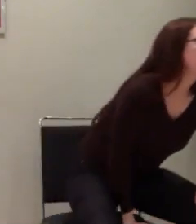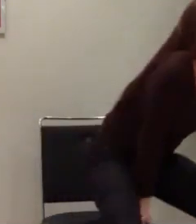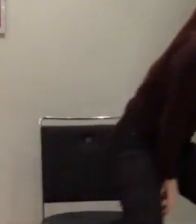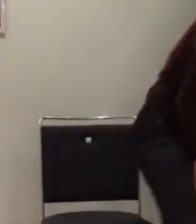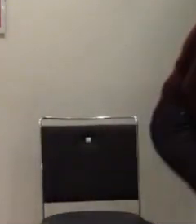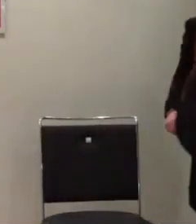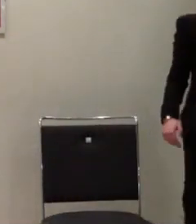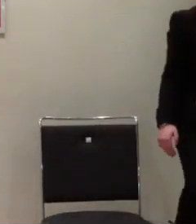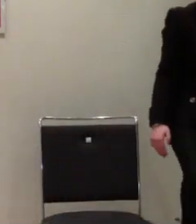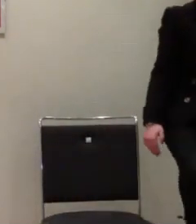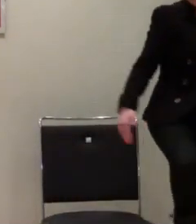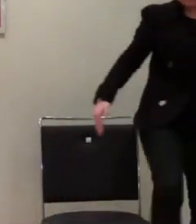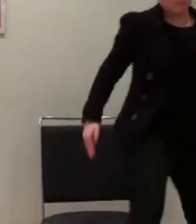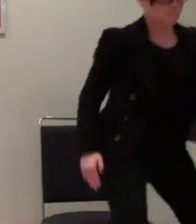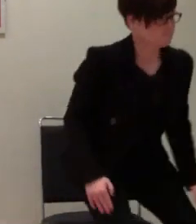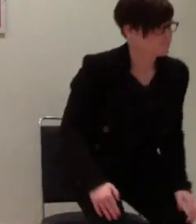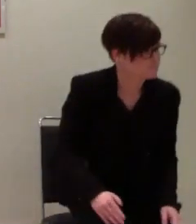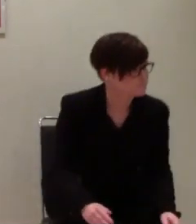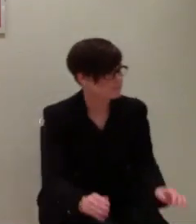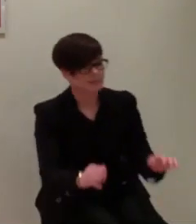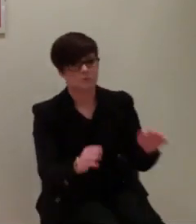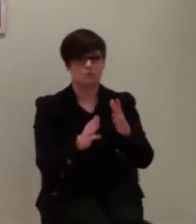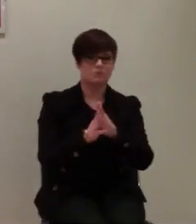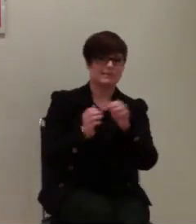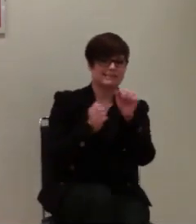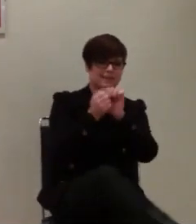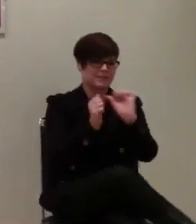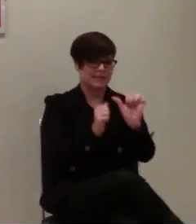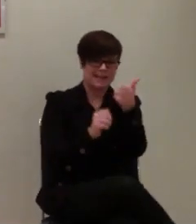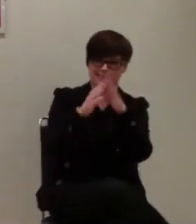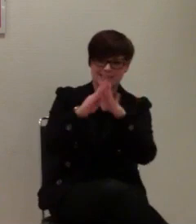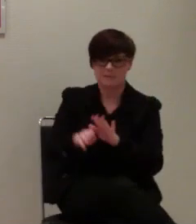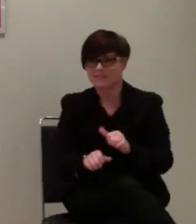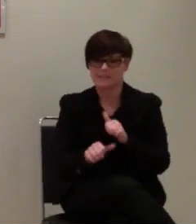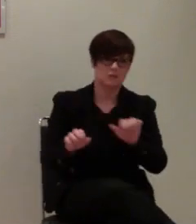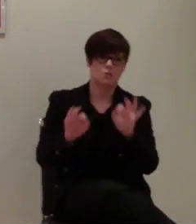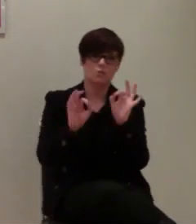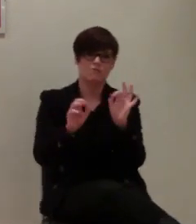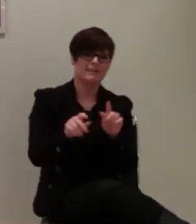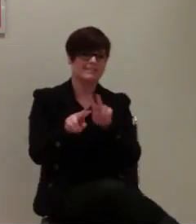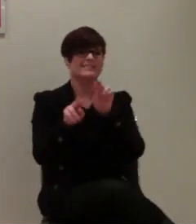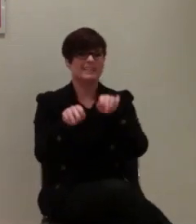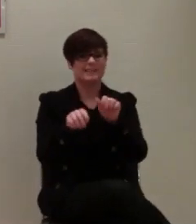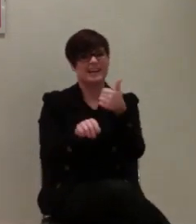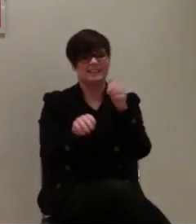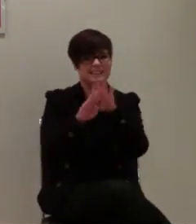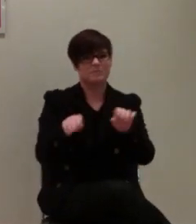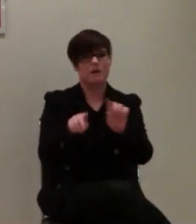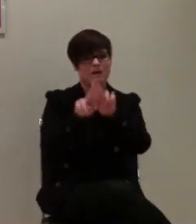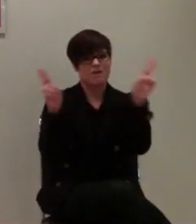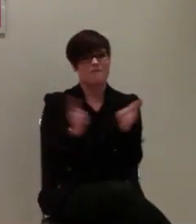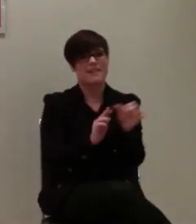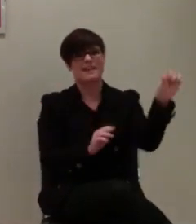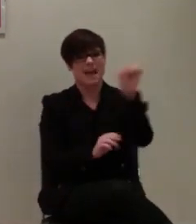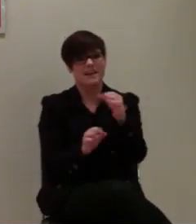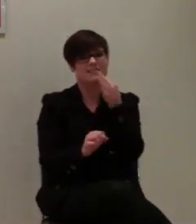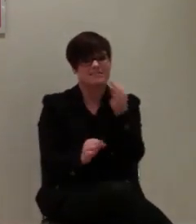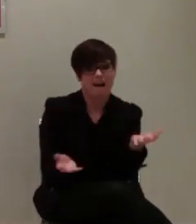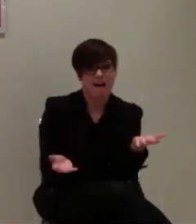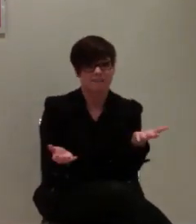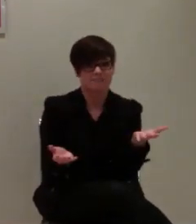Also Samstag, der 1. Dezember ist vielleicht nicht so toll, weil das ist der Welt-Aids-Tag und da machen wir schon Infostände